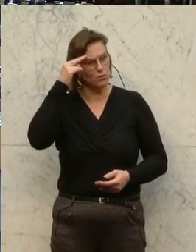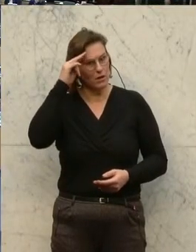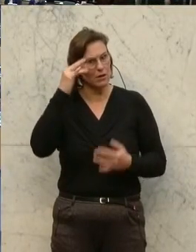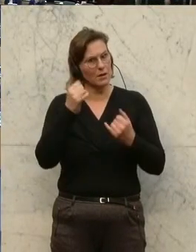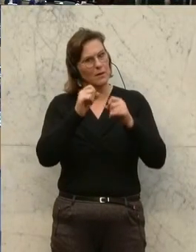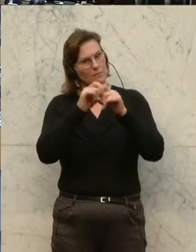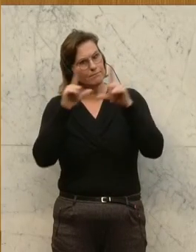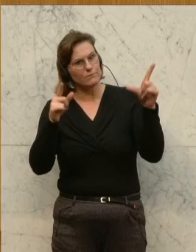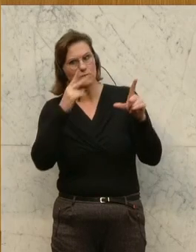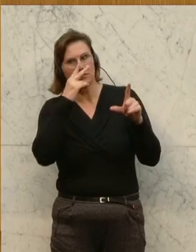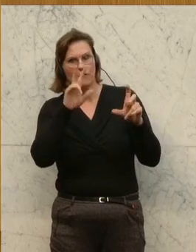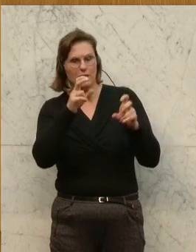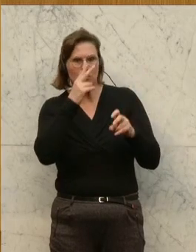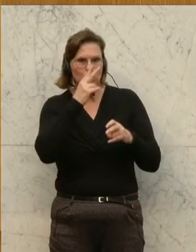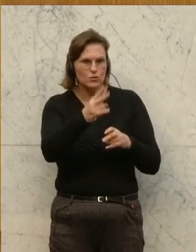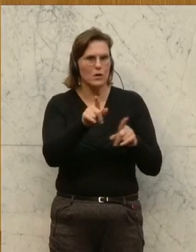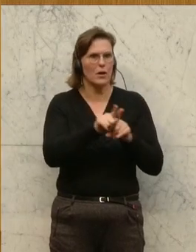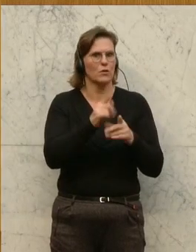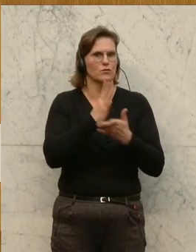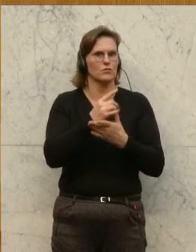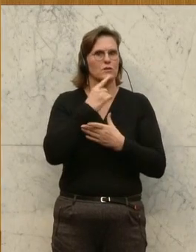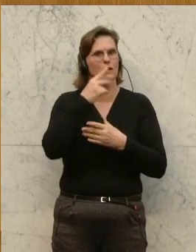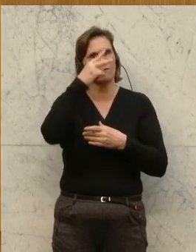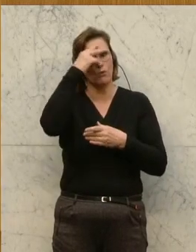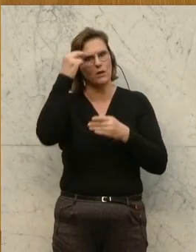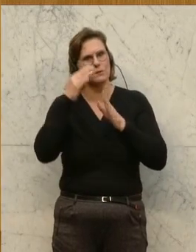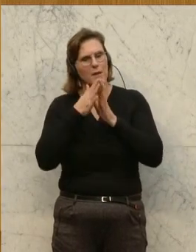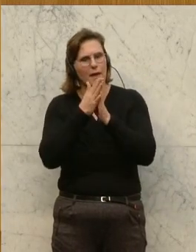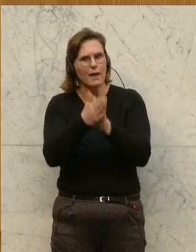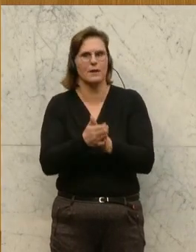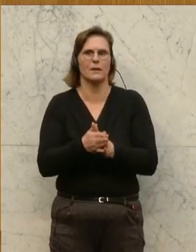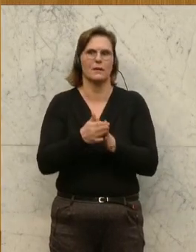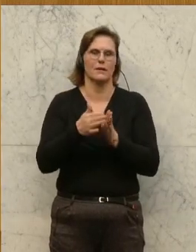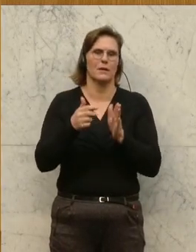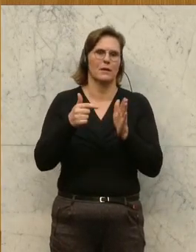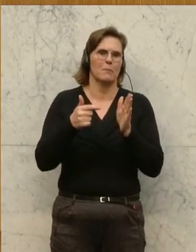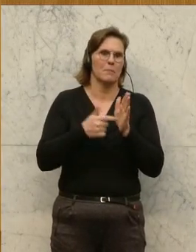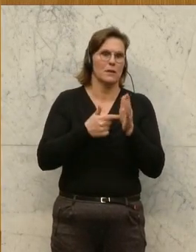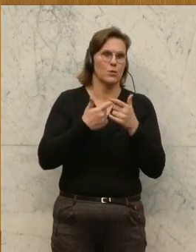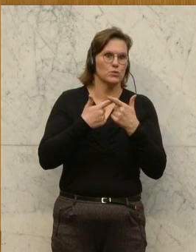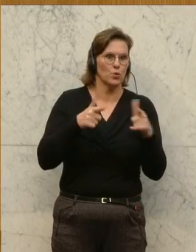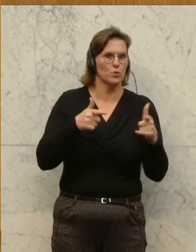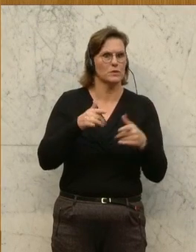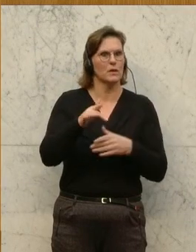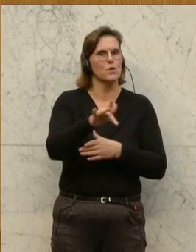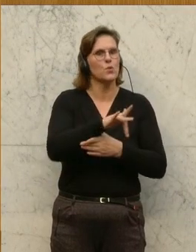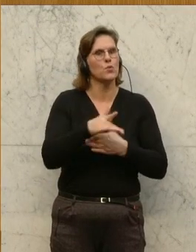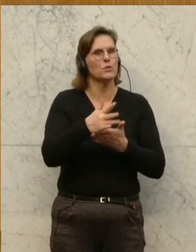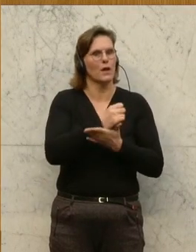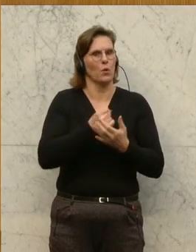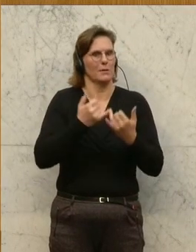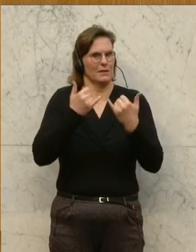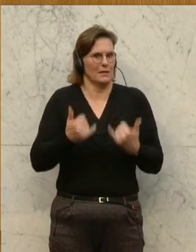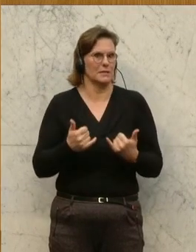Bildschirmen. Ja, es wurde schon gesagt, es ist das Volksbild gern das bedingungslose Grundeinkommen jetzt, das wir jetzt verhandeln. Und aus